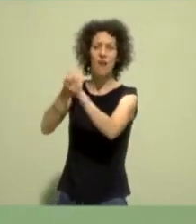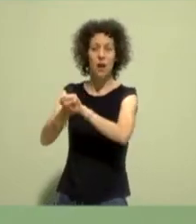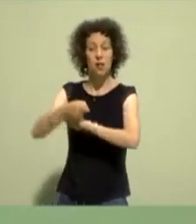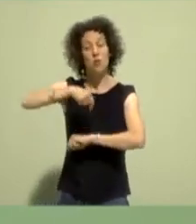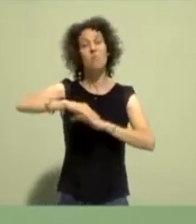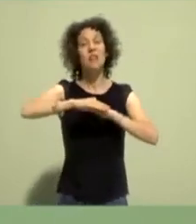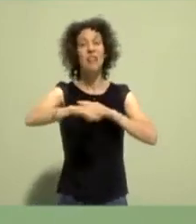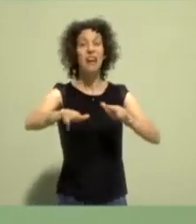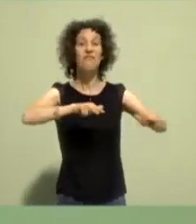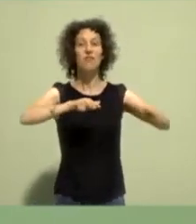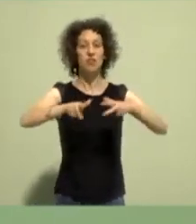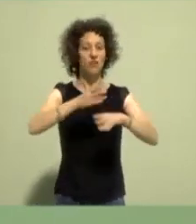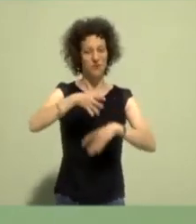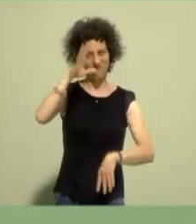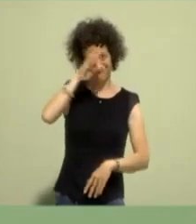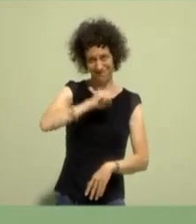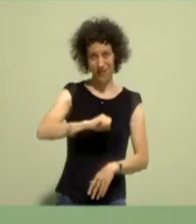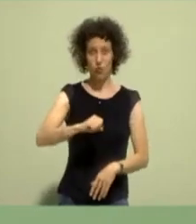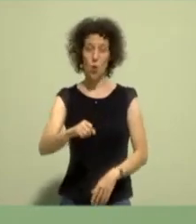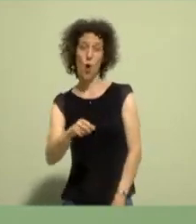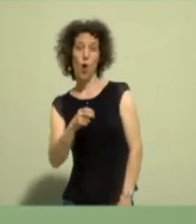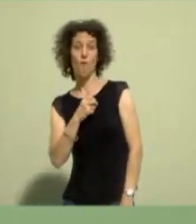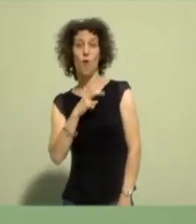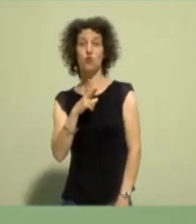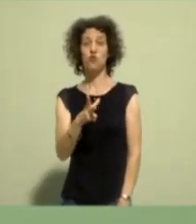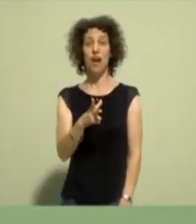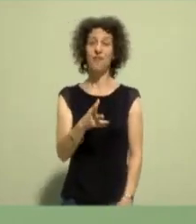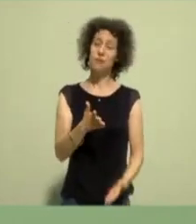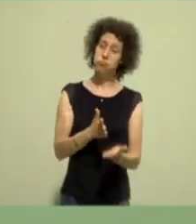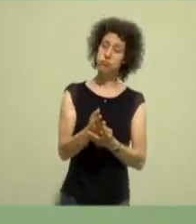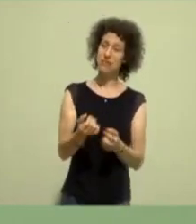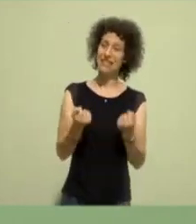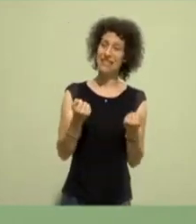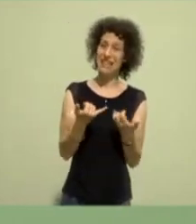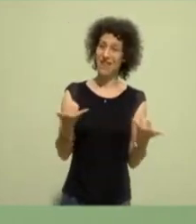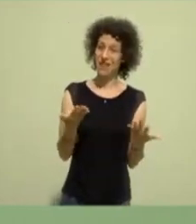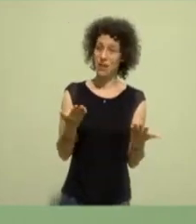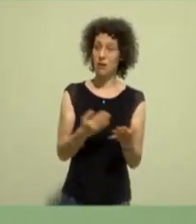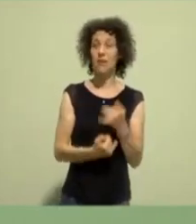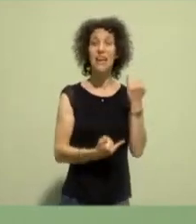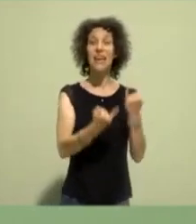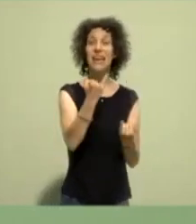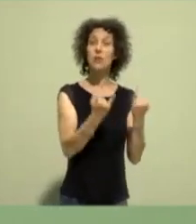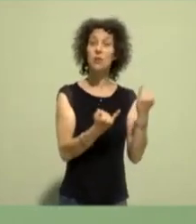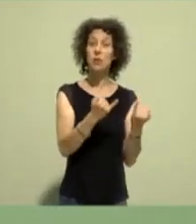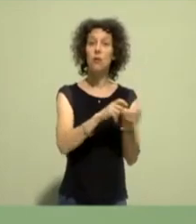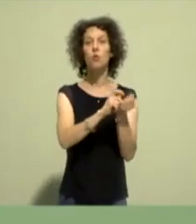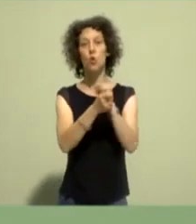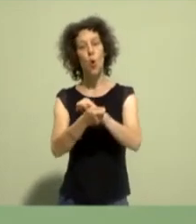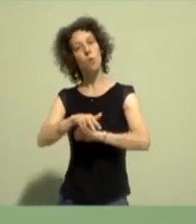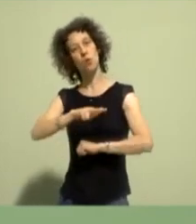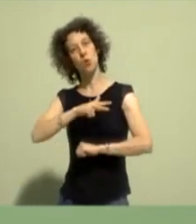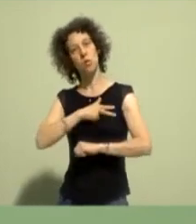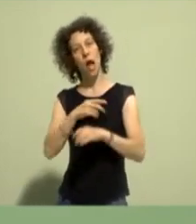hat schon längst erkannt, dass unser Wohlstand nur dann langfristig sichern können, wenn wir unsere Industrie auf einen sozial-ökologischen Weg